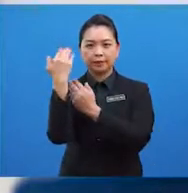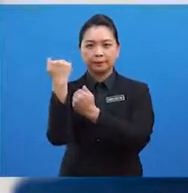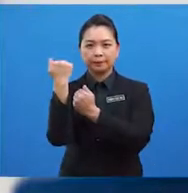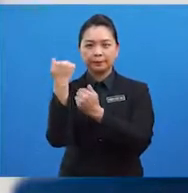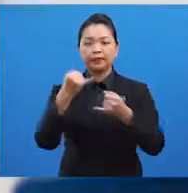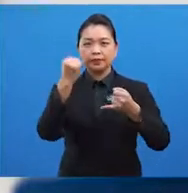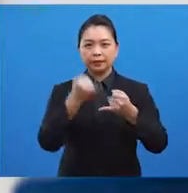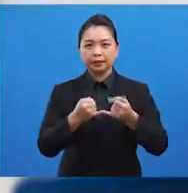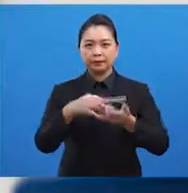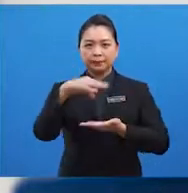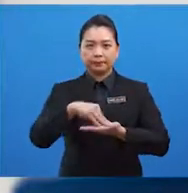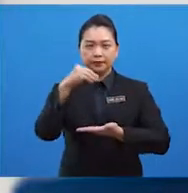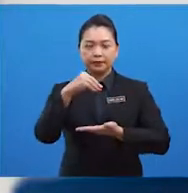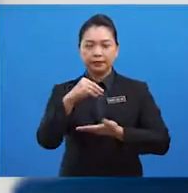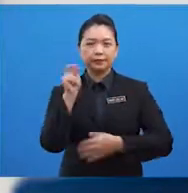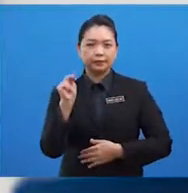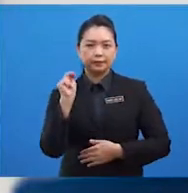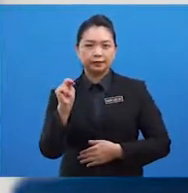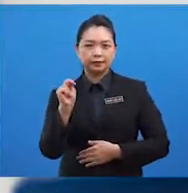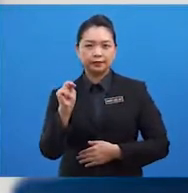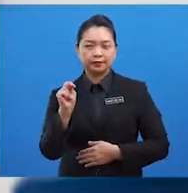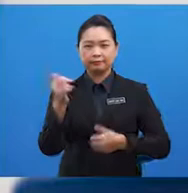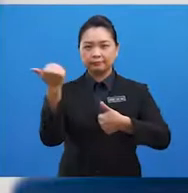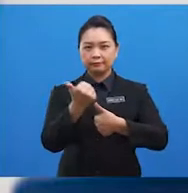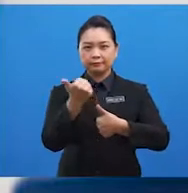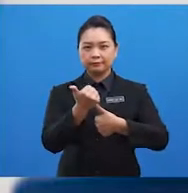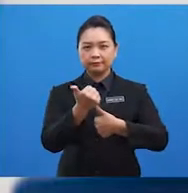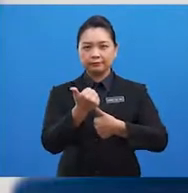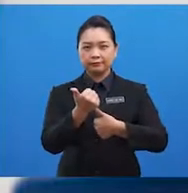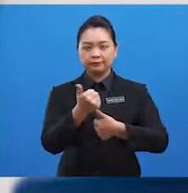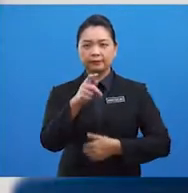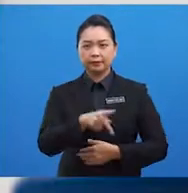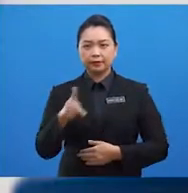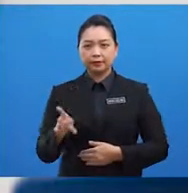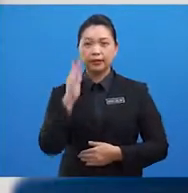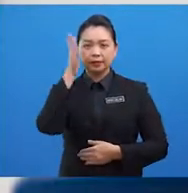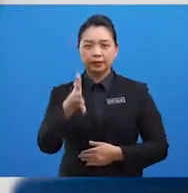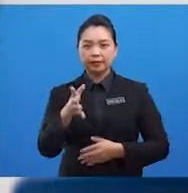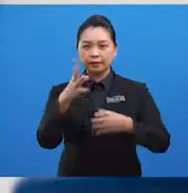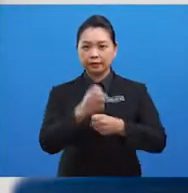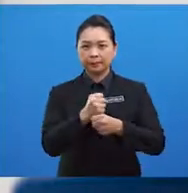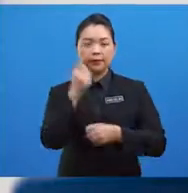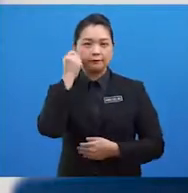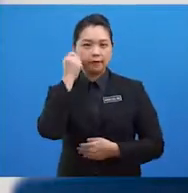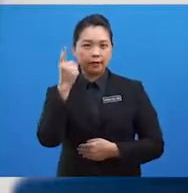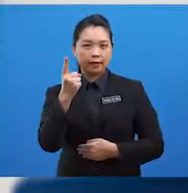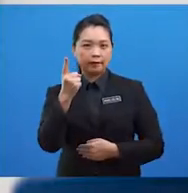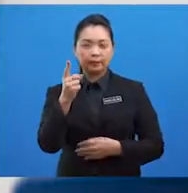menonton!